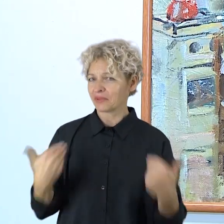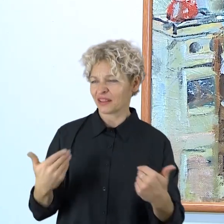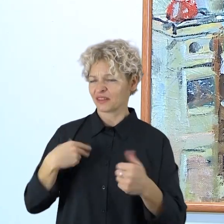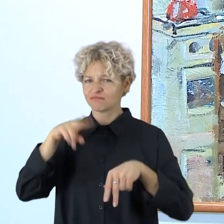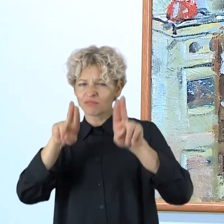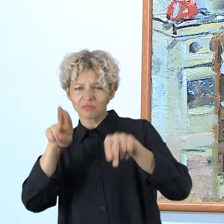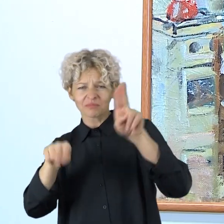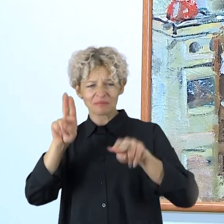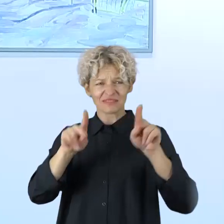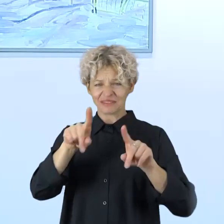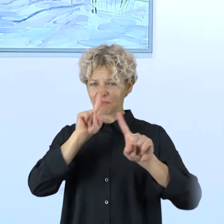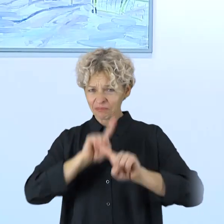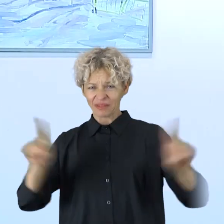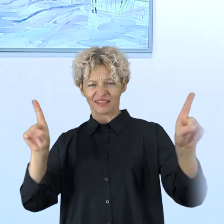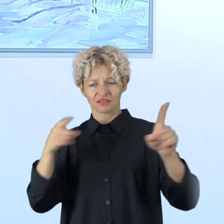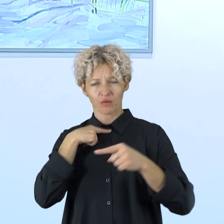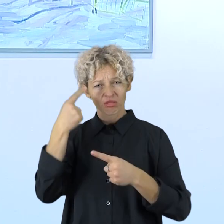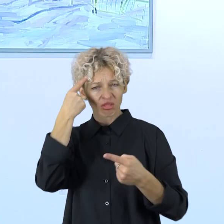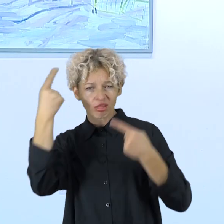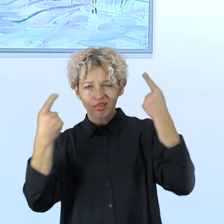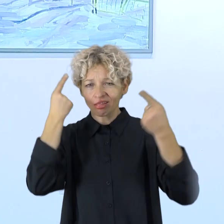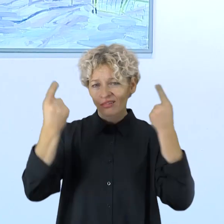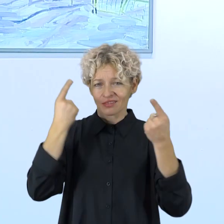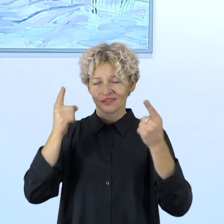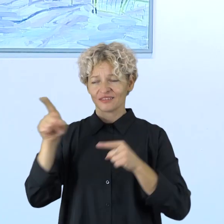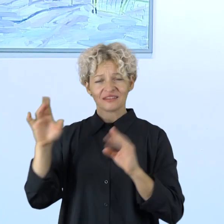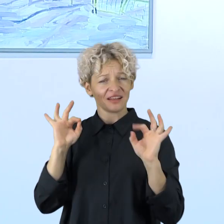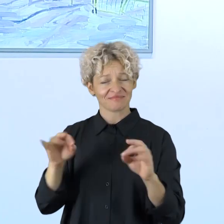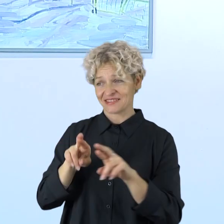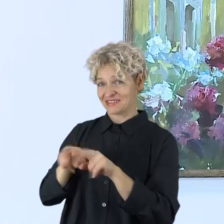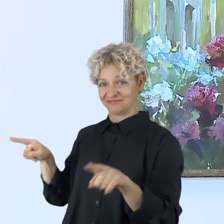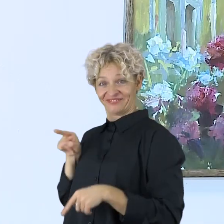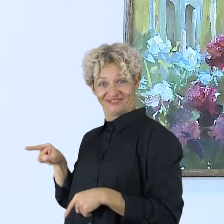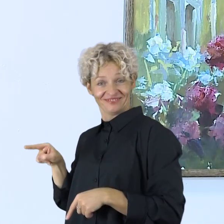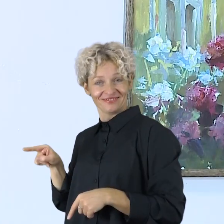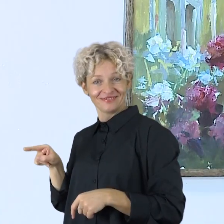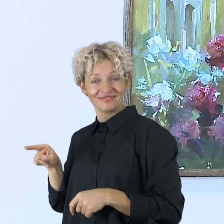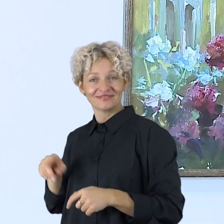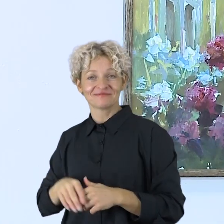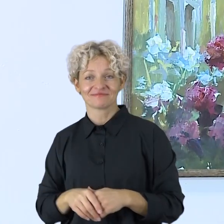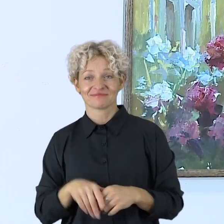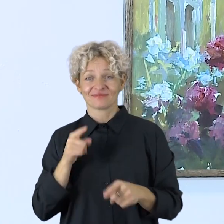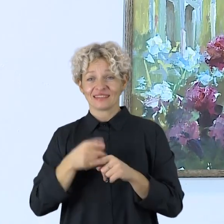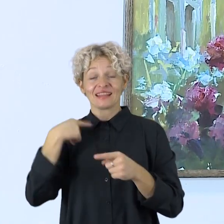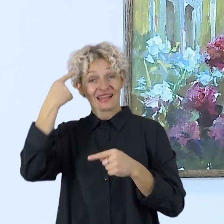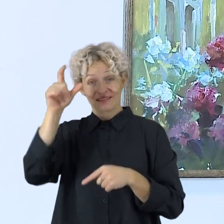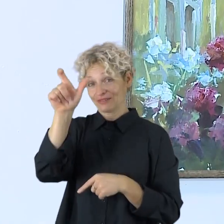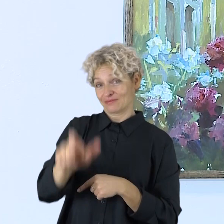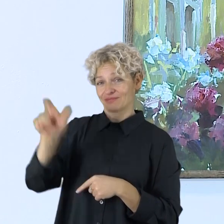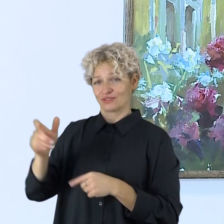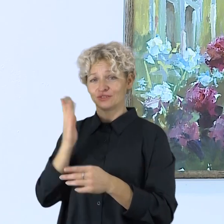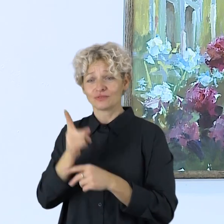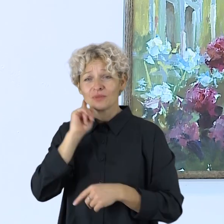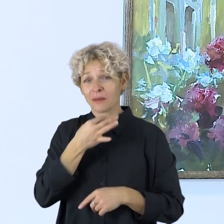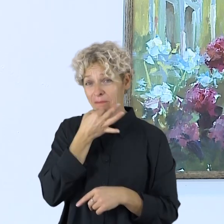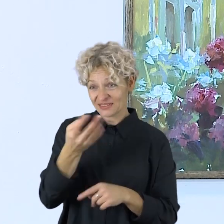tapybiška drąsiai, bet apgalvotai, viskas tai ir pasireiti, va tas yra ir tas pats motyvas, visi